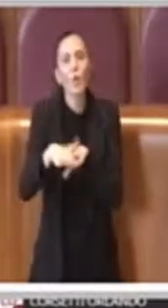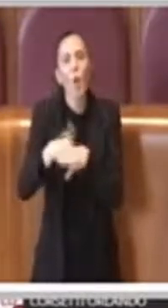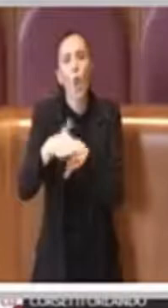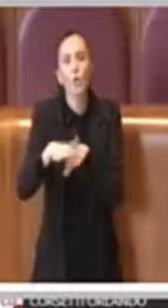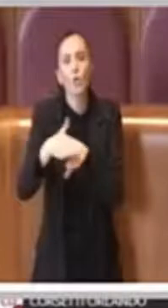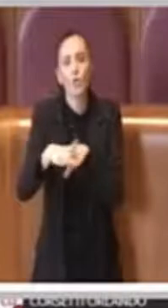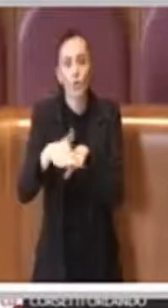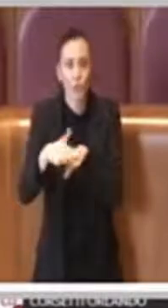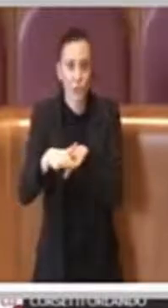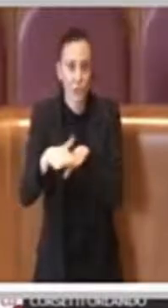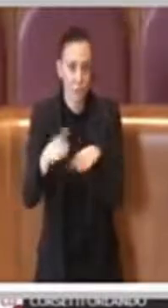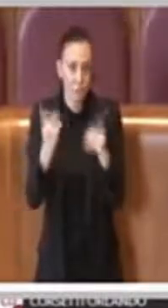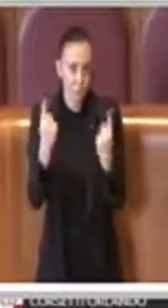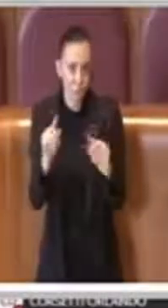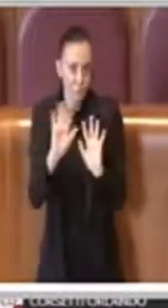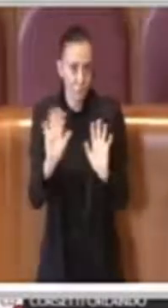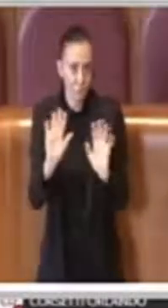Ecco, questo è quanto, grazie Presidente.